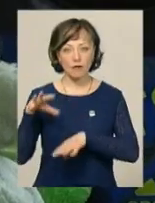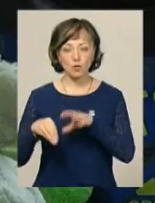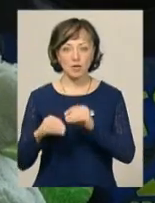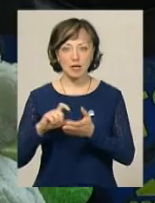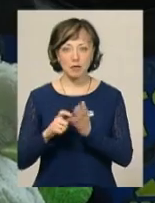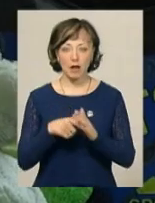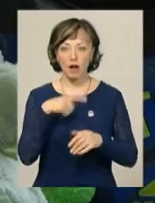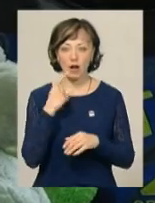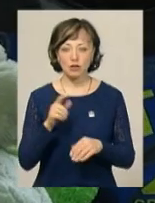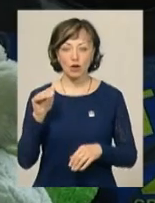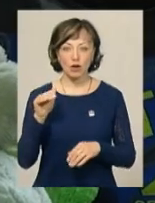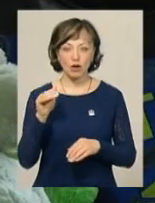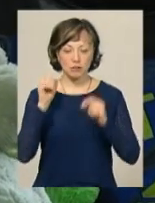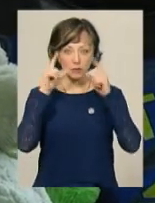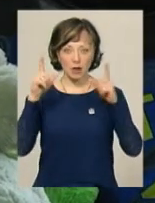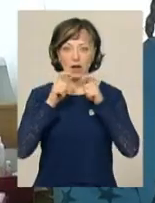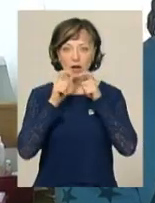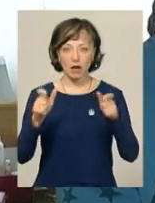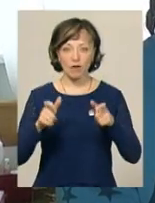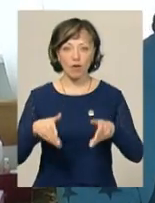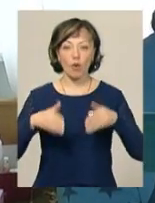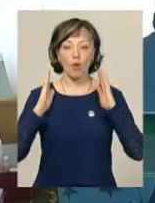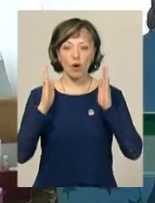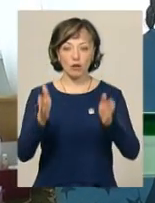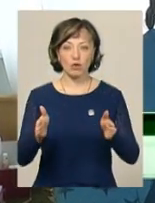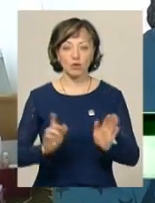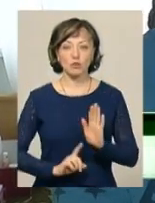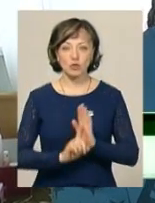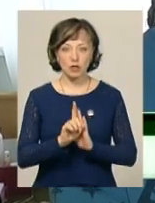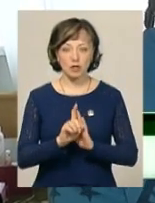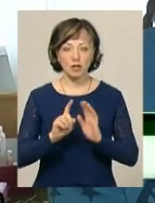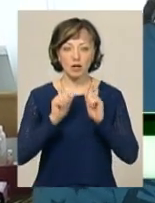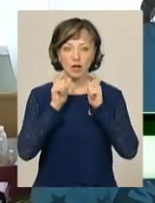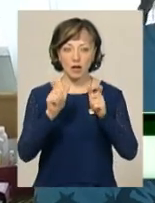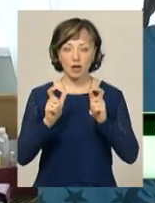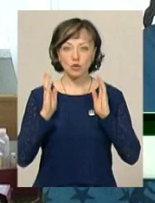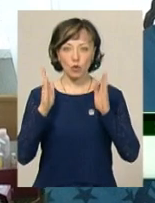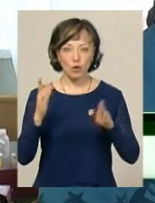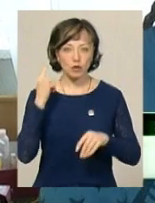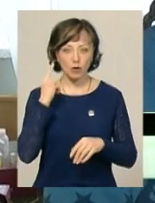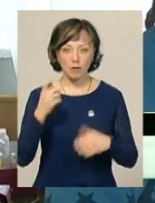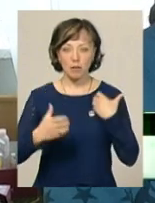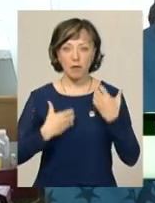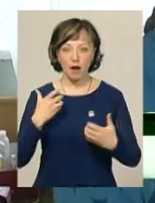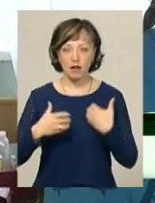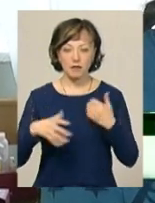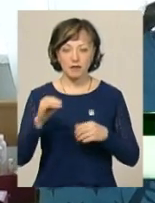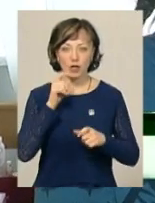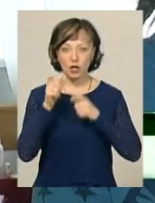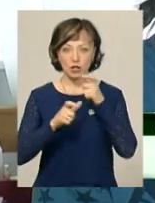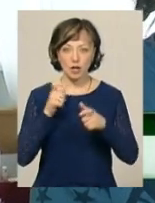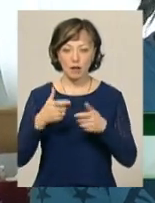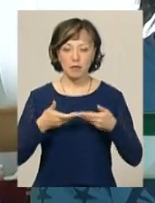кімнаті. Каже, їх розбудив крик у коридорі. Почулись, звичайно, шкрик з коридору. Там була паніка, всі кричали.